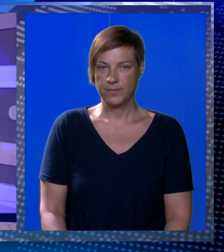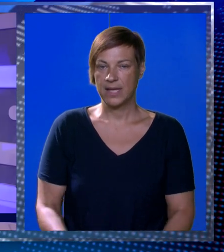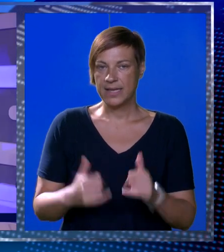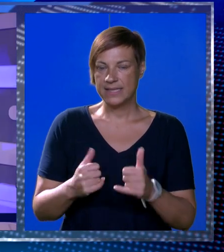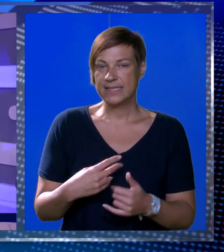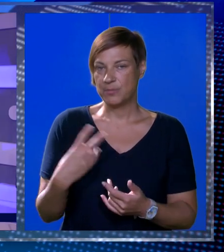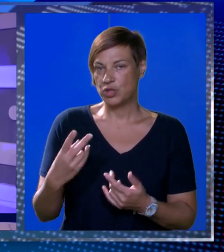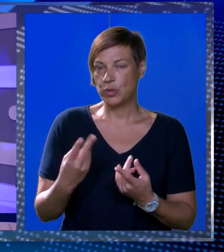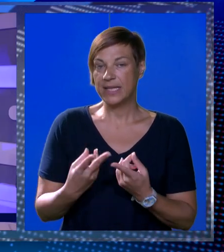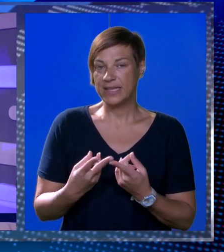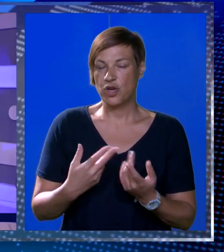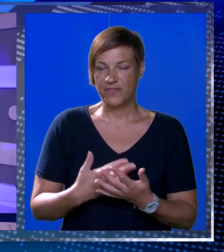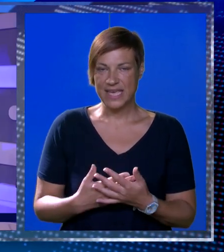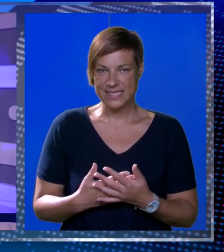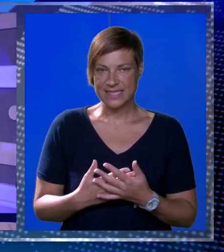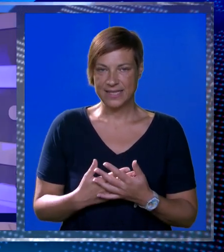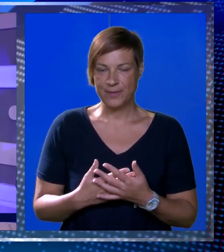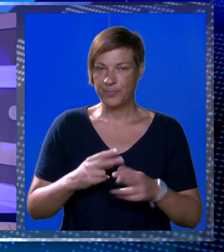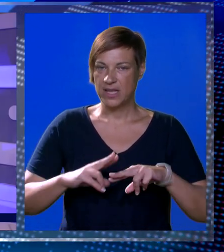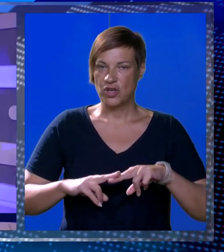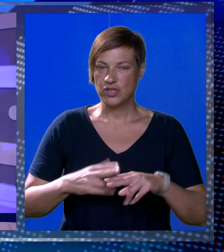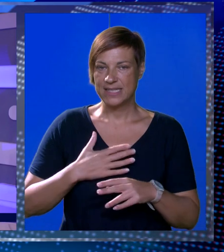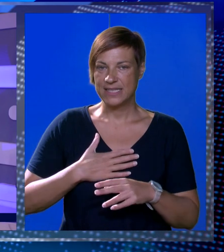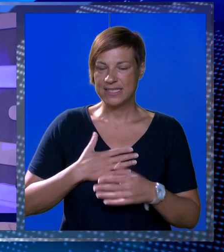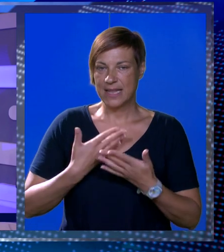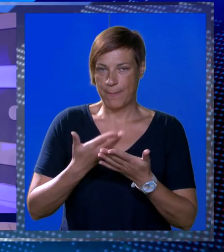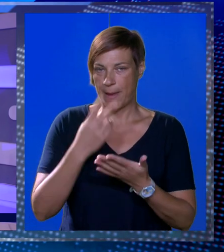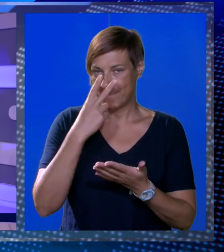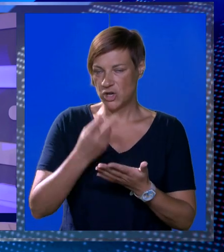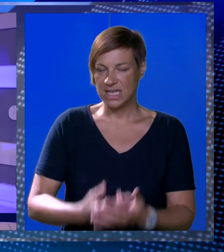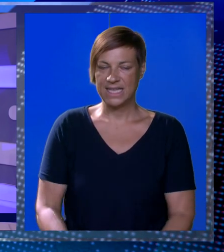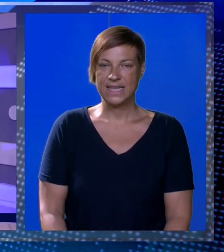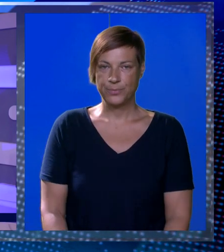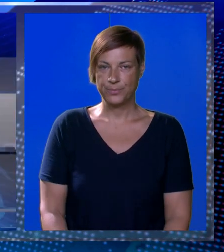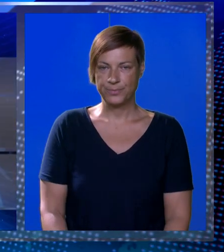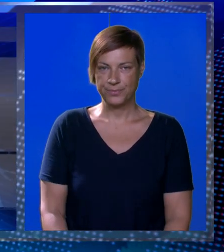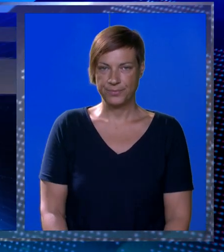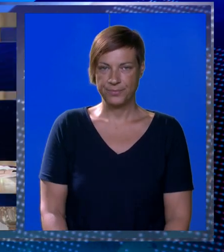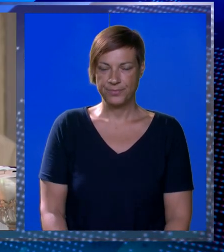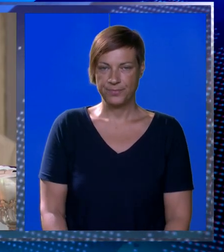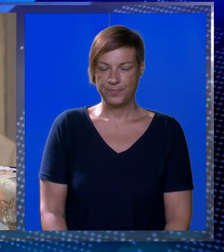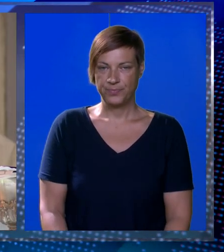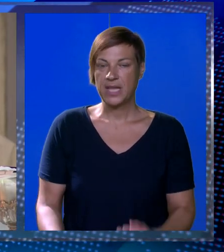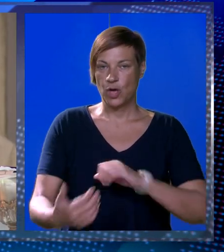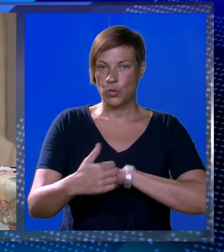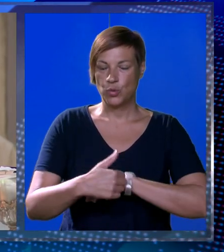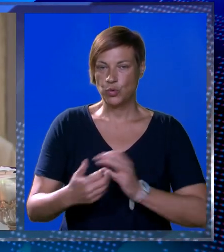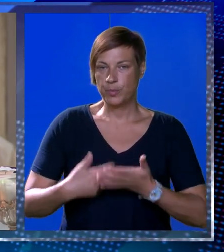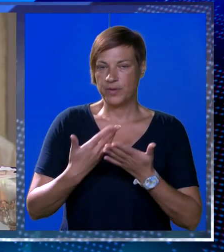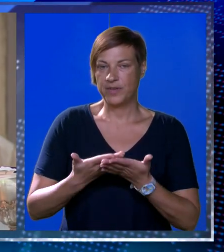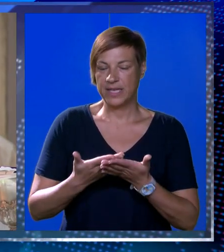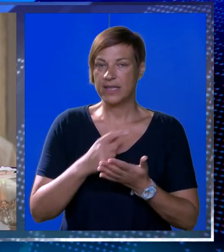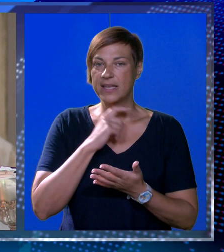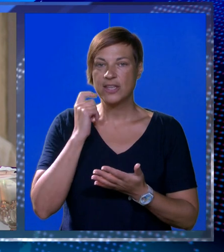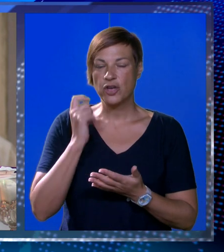A sada idemo na drugi dio naših informativnih minuta. Ostanite s nama jer donosimo sljedeće. U Dubrovniku